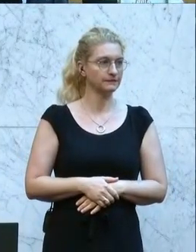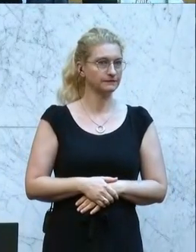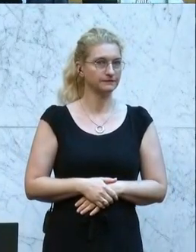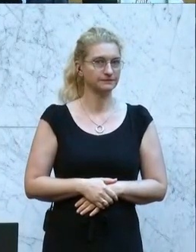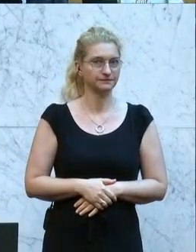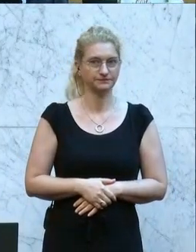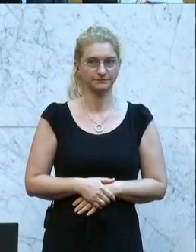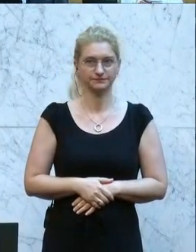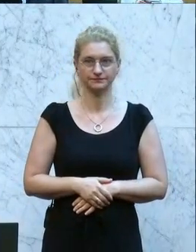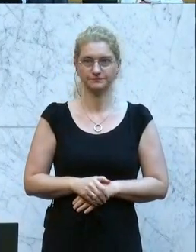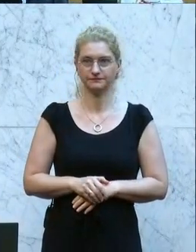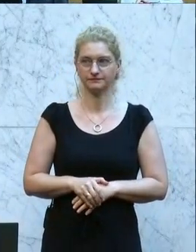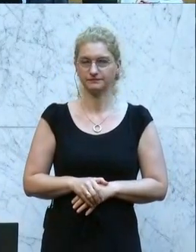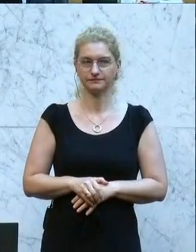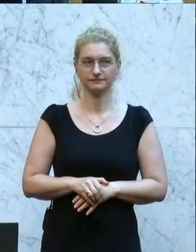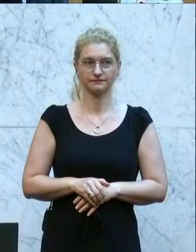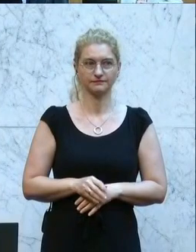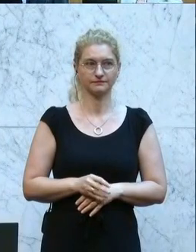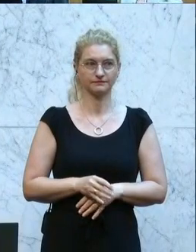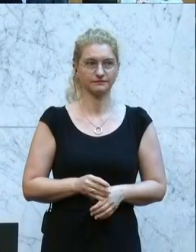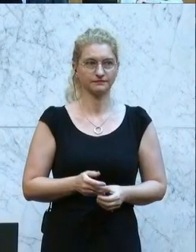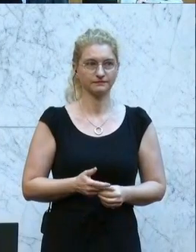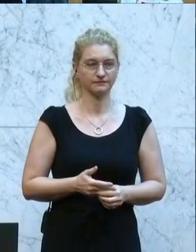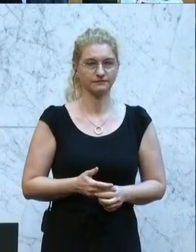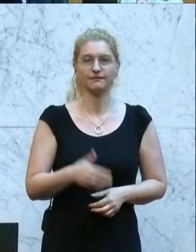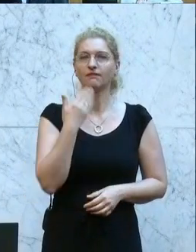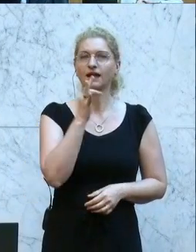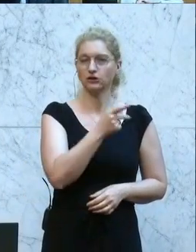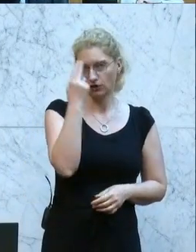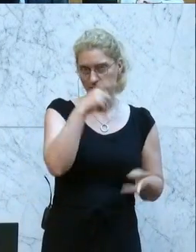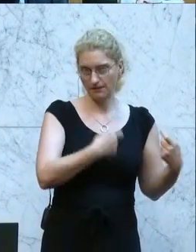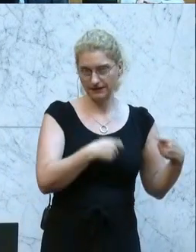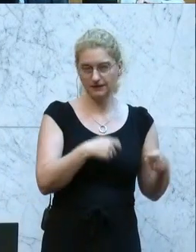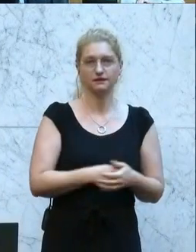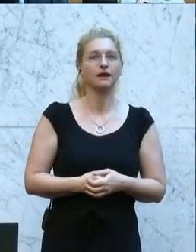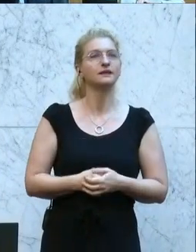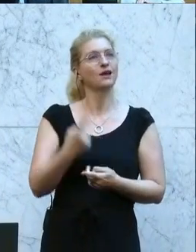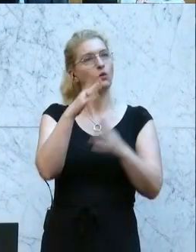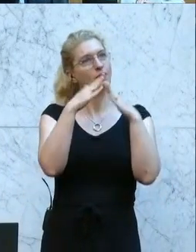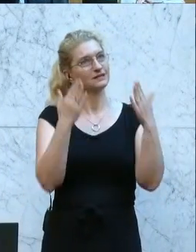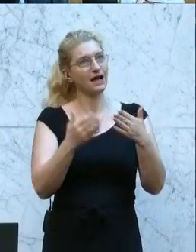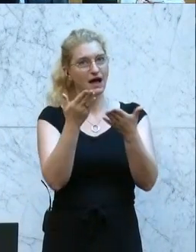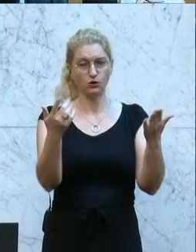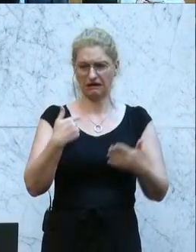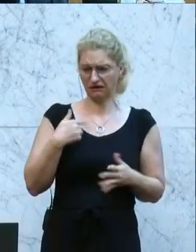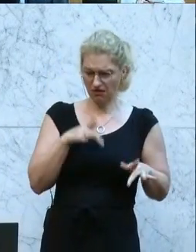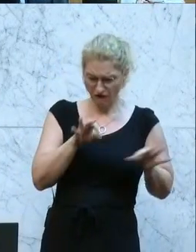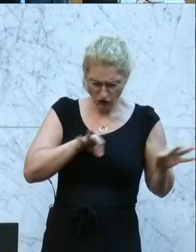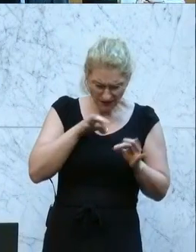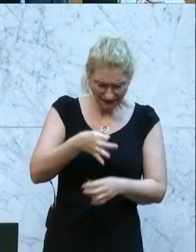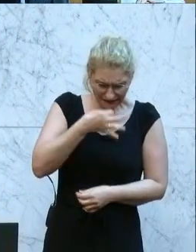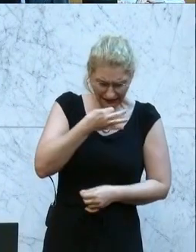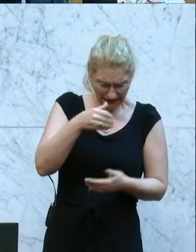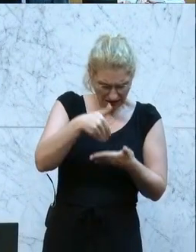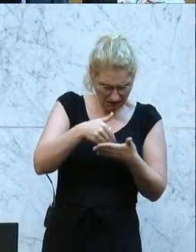Klimasprecherin ihrer Partei. Dankeschön, Herr Präsident. Sehr geehrtes Heißhaus, ich habe eigentlich eine Rede vorbereitet. Ich